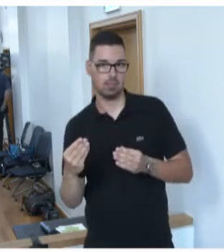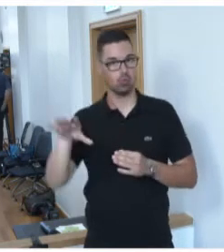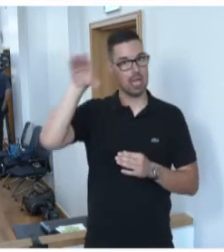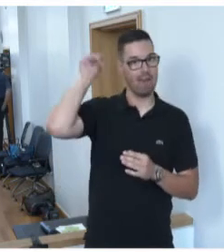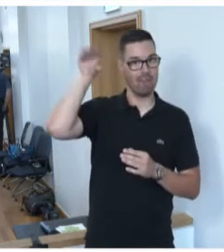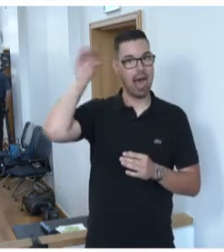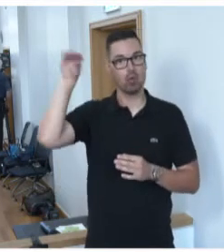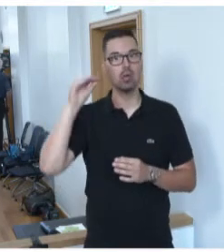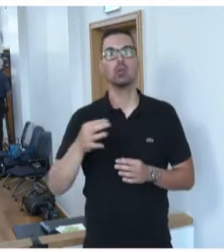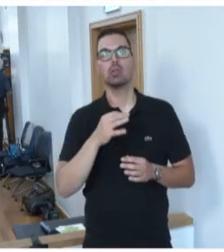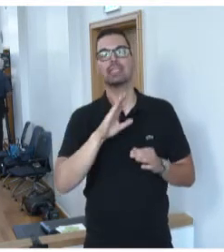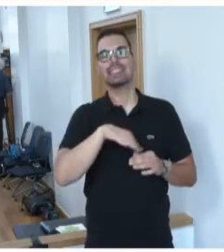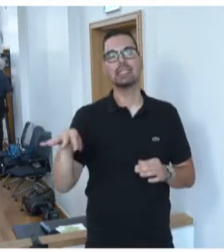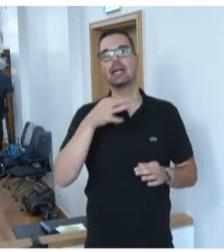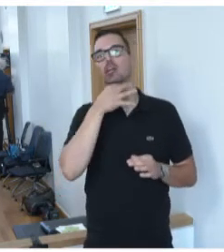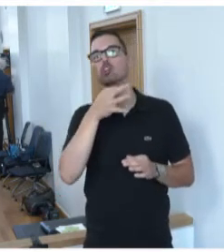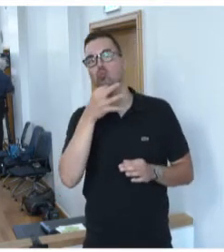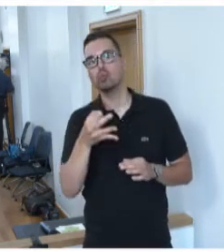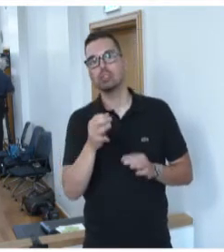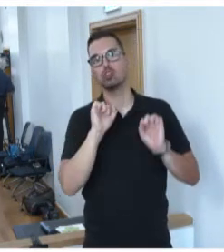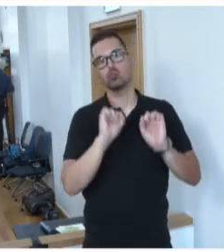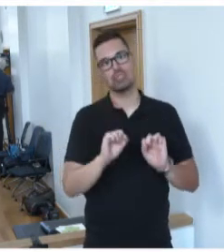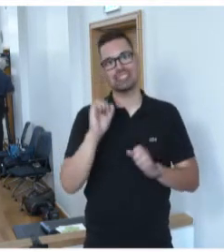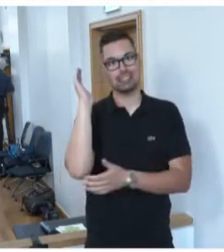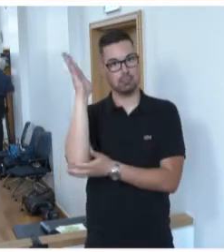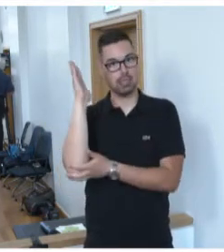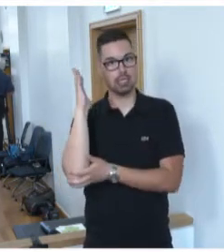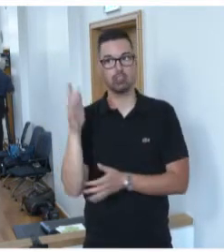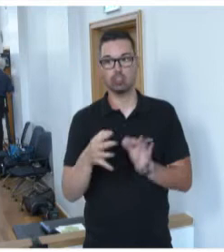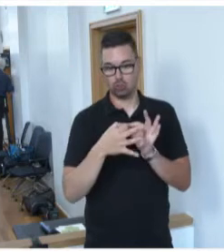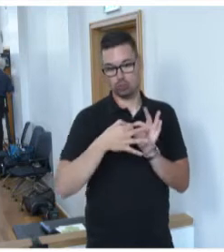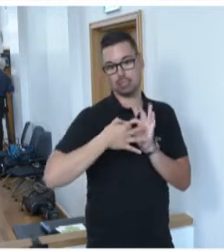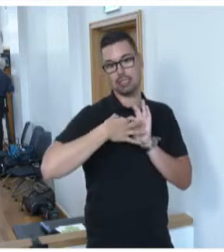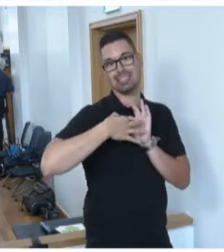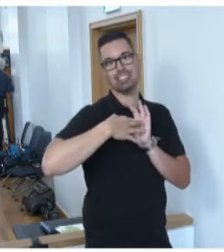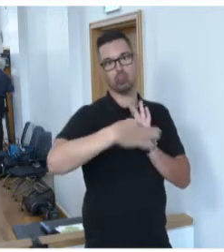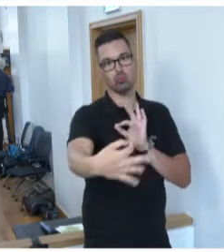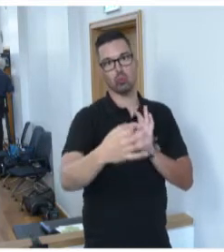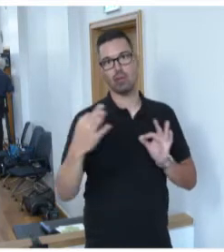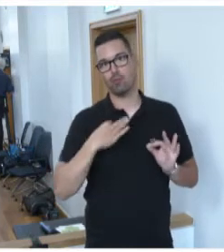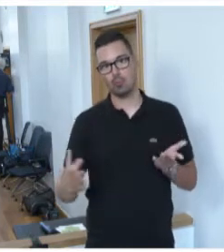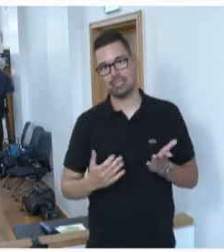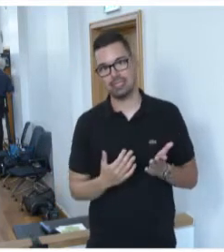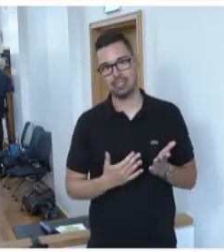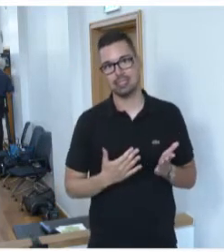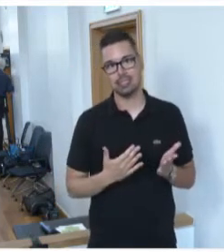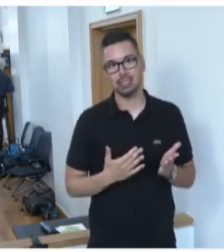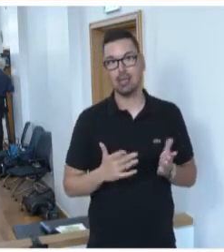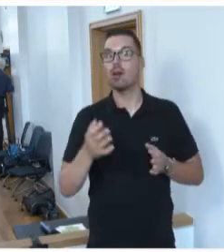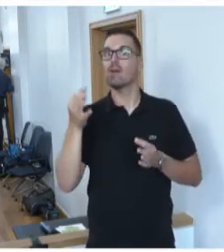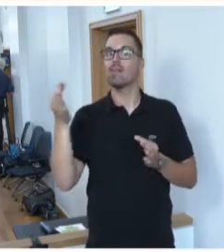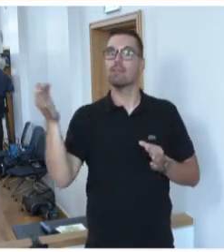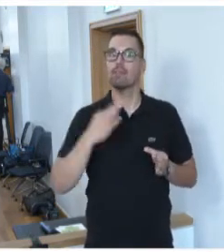Kinder- und Jugendschutzbericht sind weiterhin die Richtnur unseres Handelns. Die Leitfrage